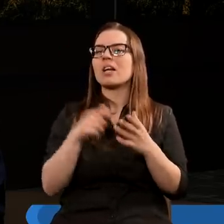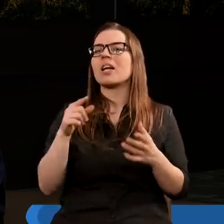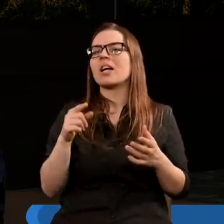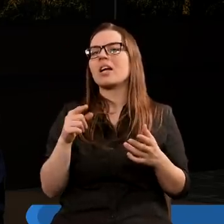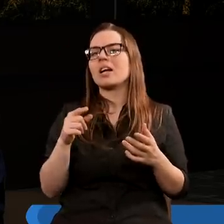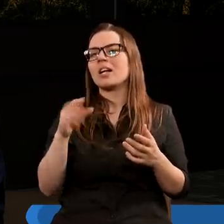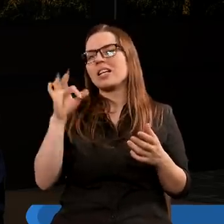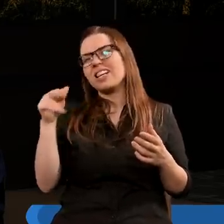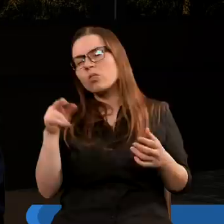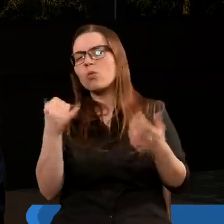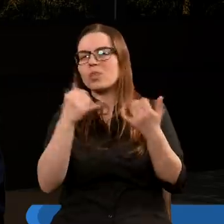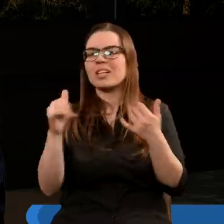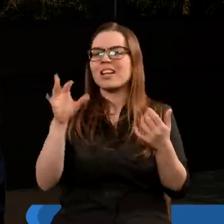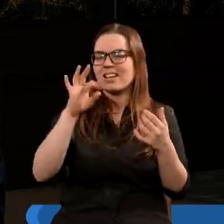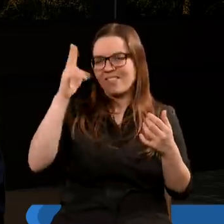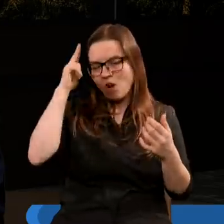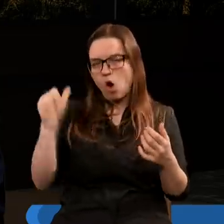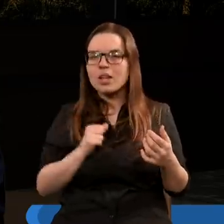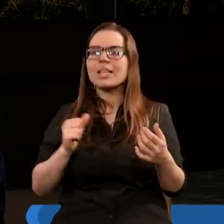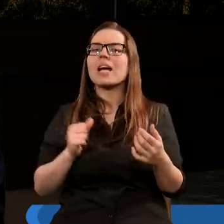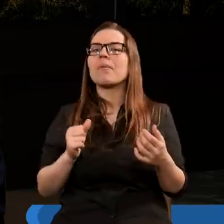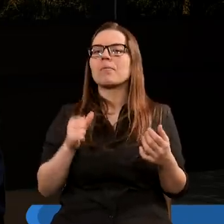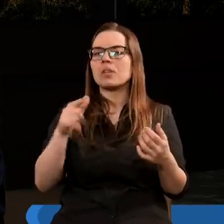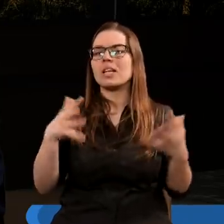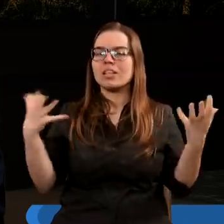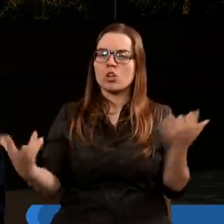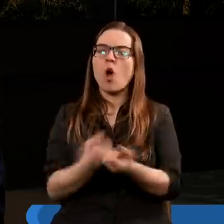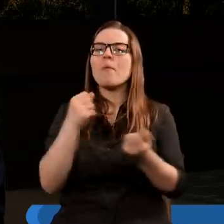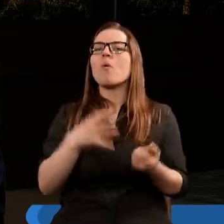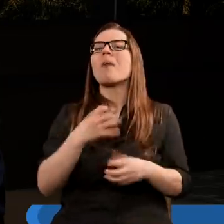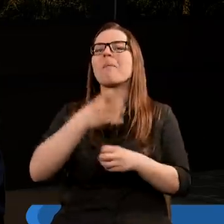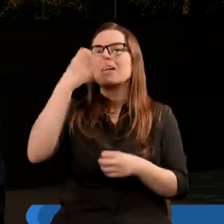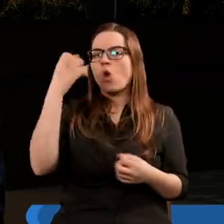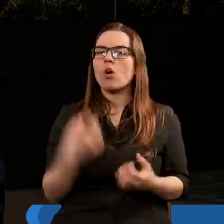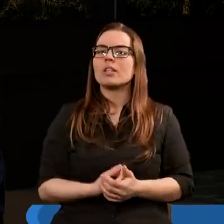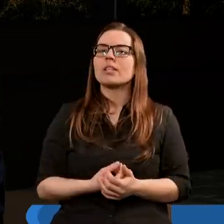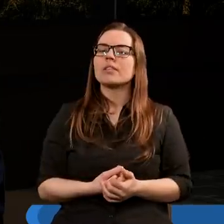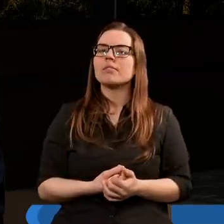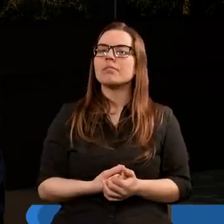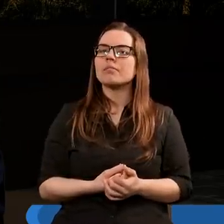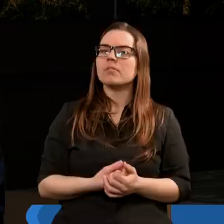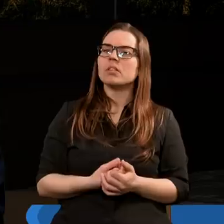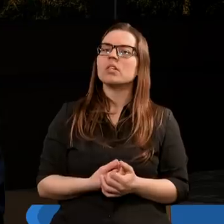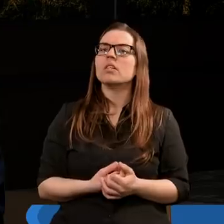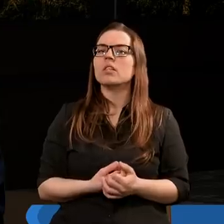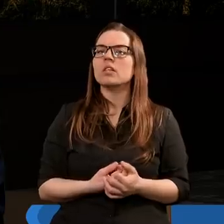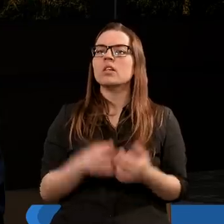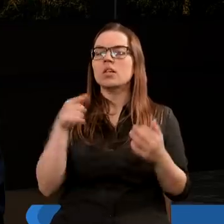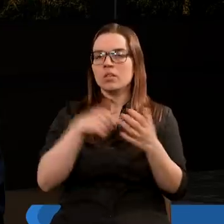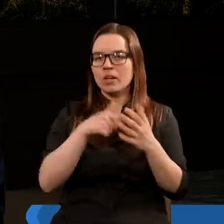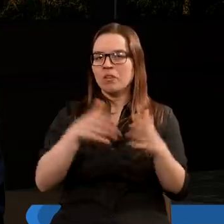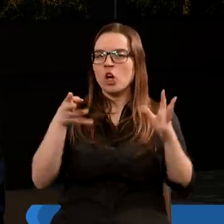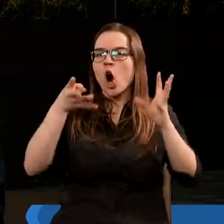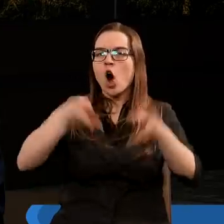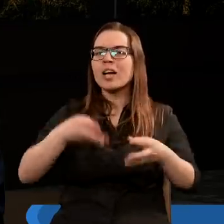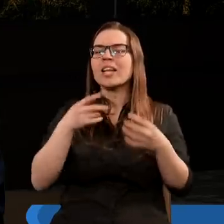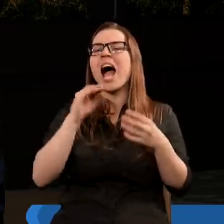ze swoim wojskiem zdobył Babylon. Kiedy właśnie zmieniono koryto